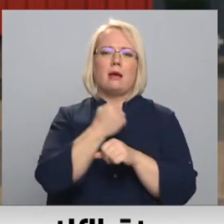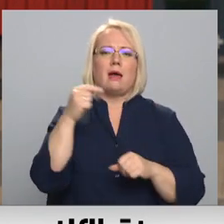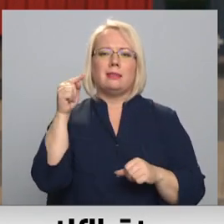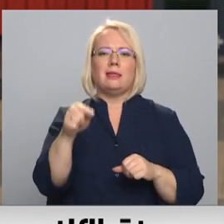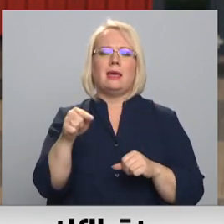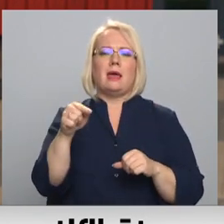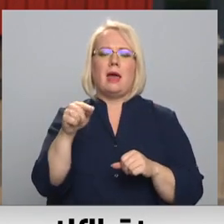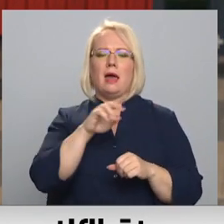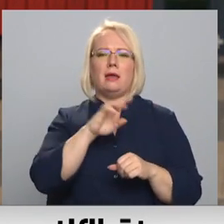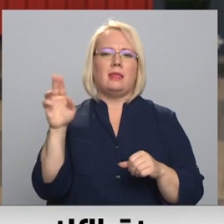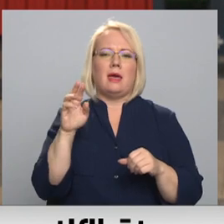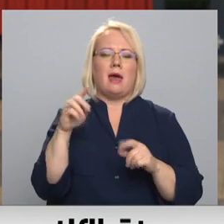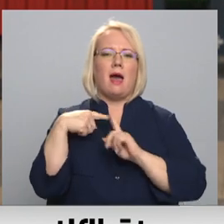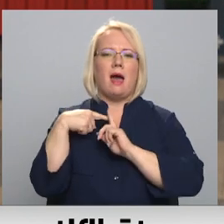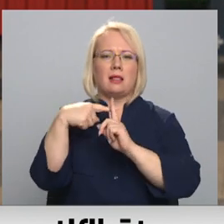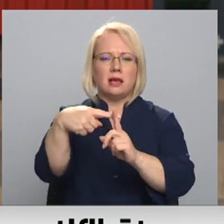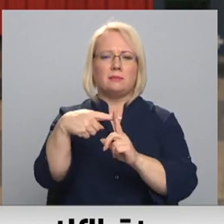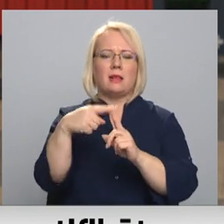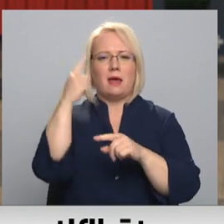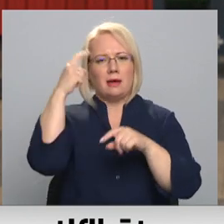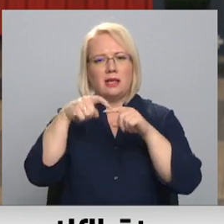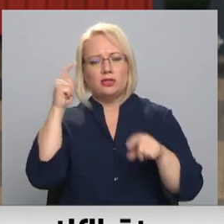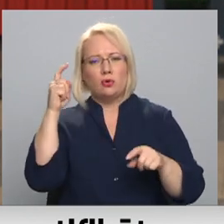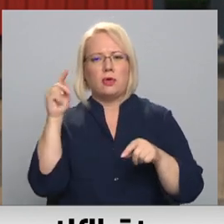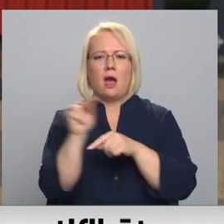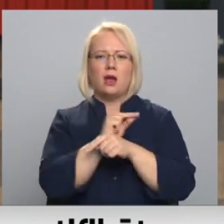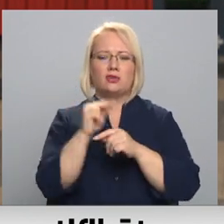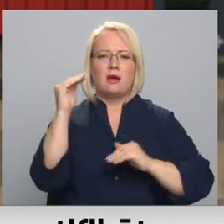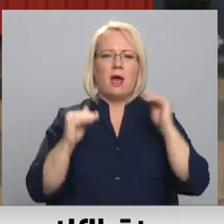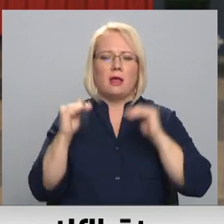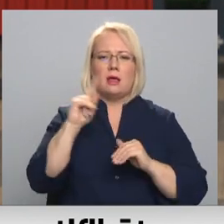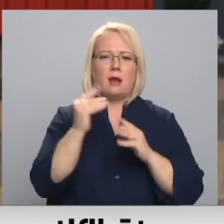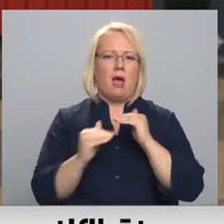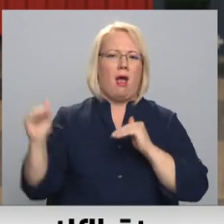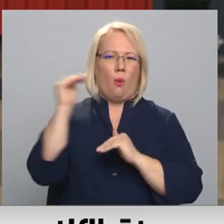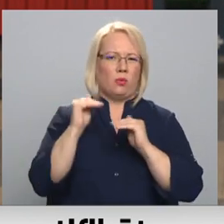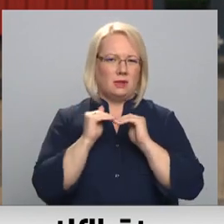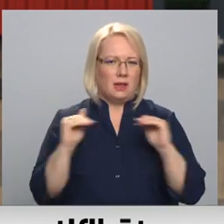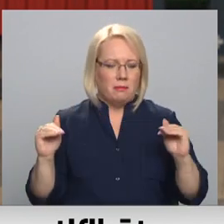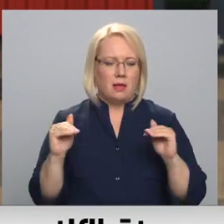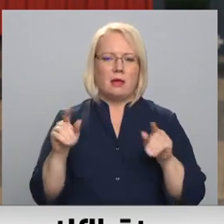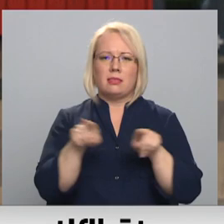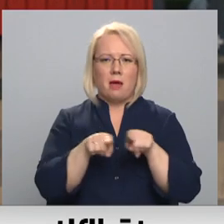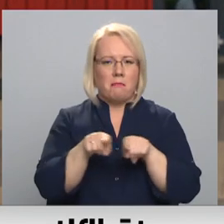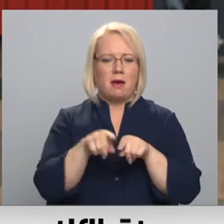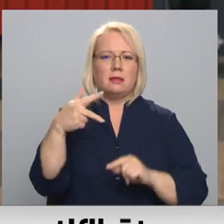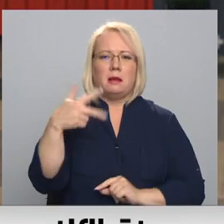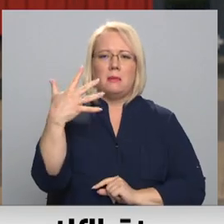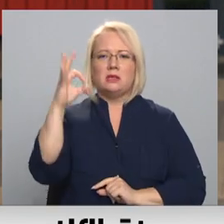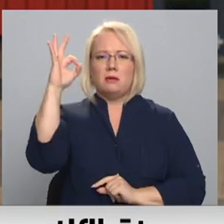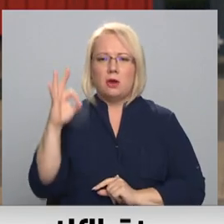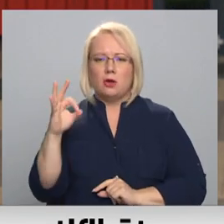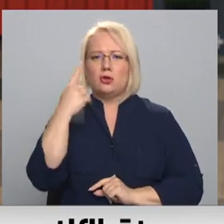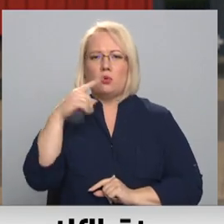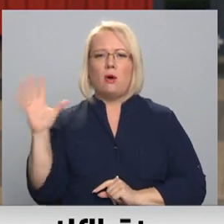neatliekamās insultu ārstiešanas radītāji ir ļoti augsts, tāpat tās ir tikai 35% no